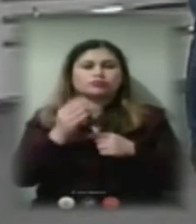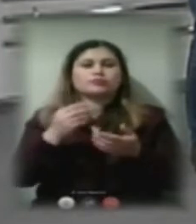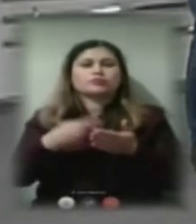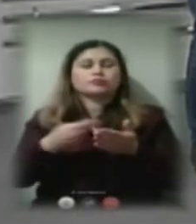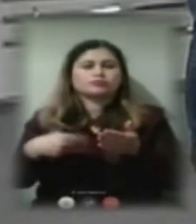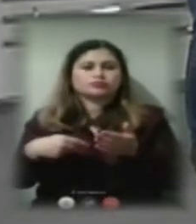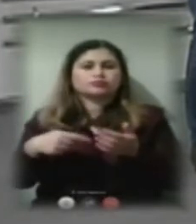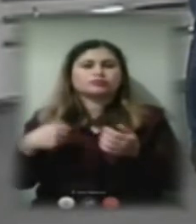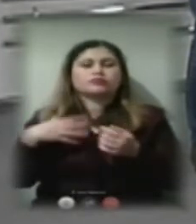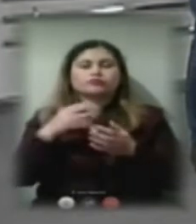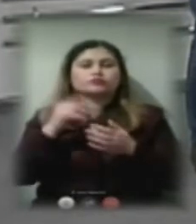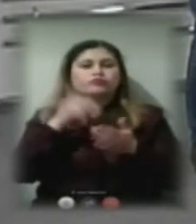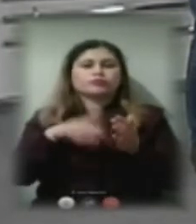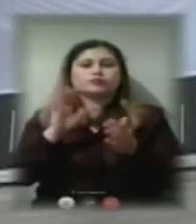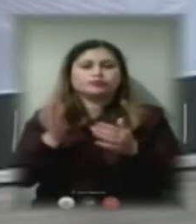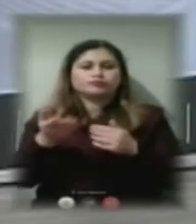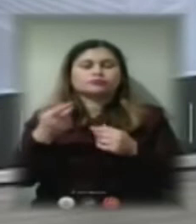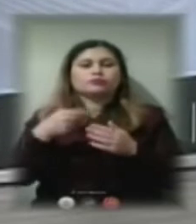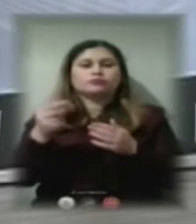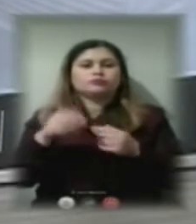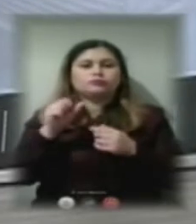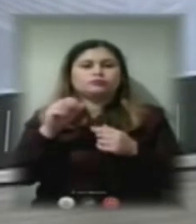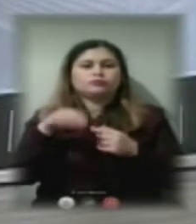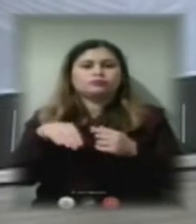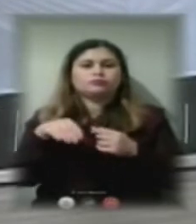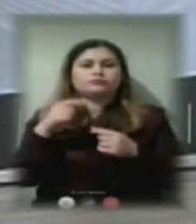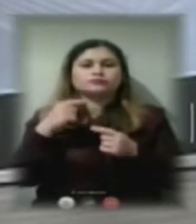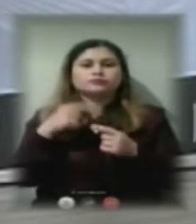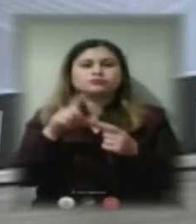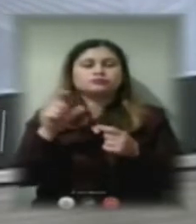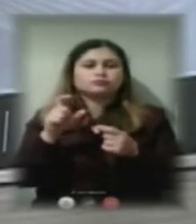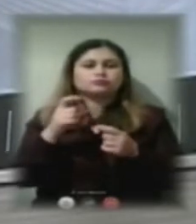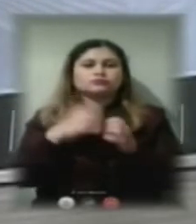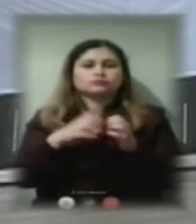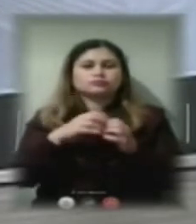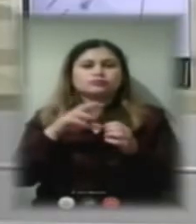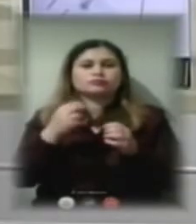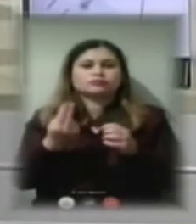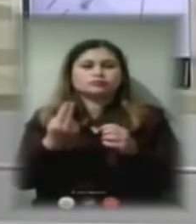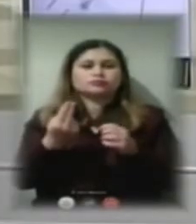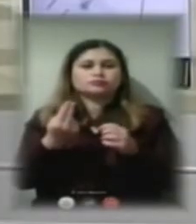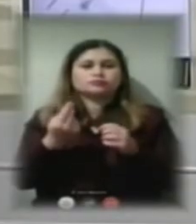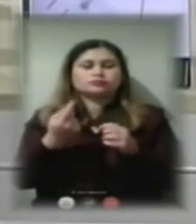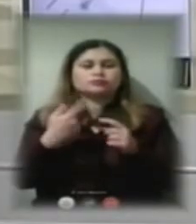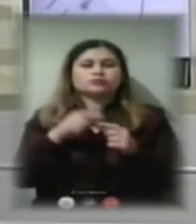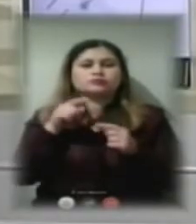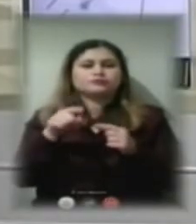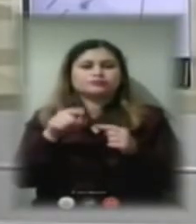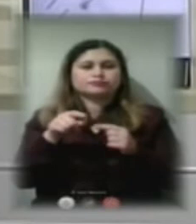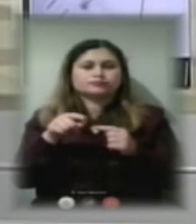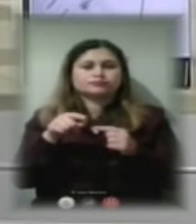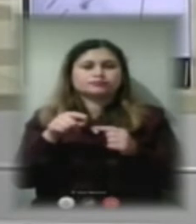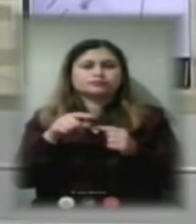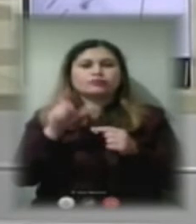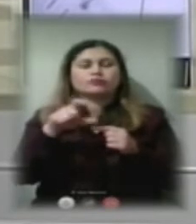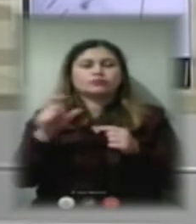впевнений, підписано акти з Херсонської ТЕЦ, з цими людьми. І